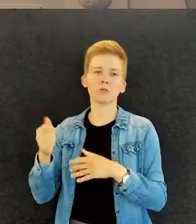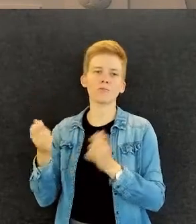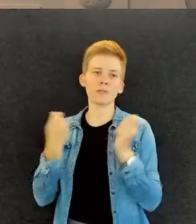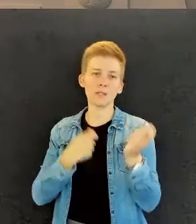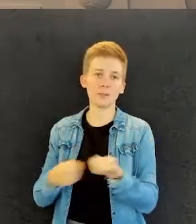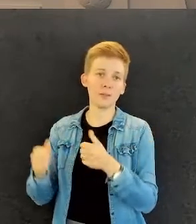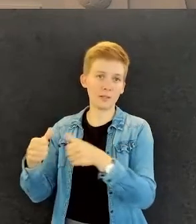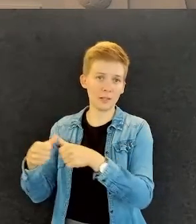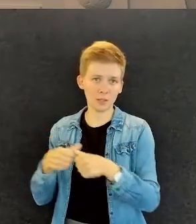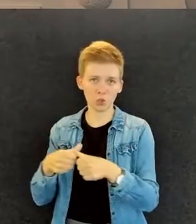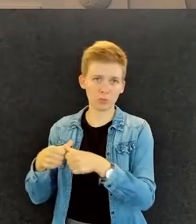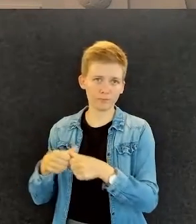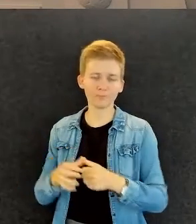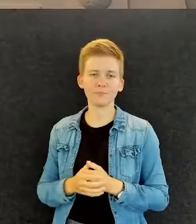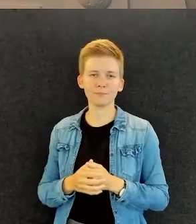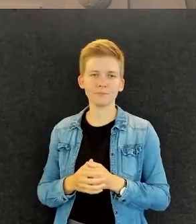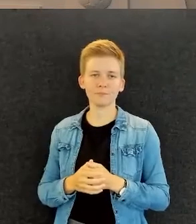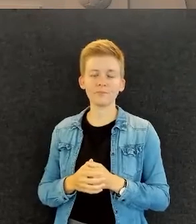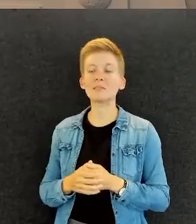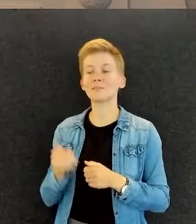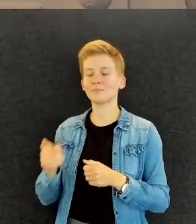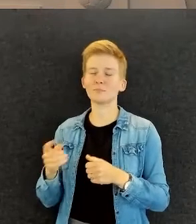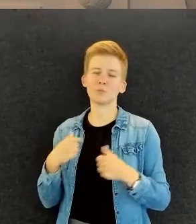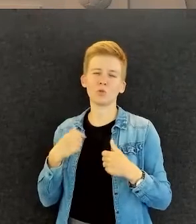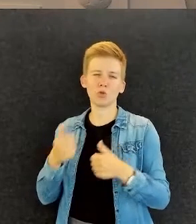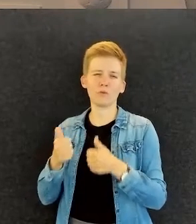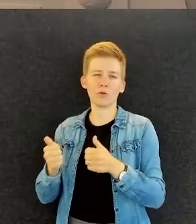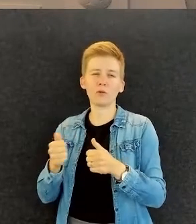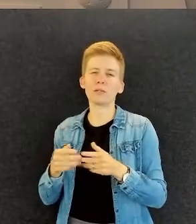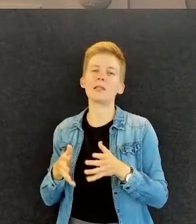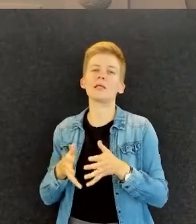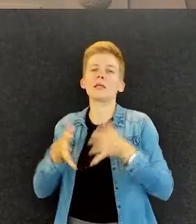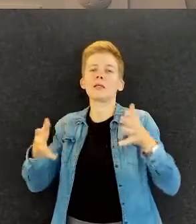Tämä on tietysti se, mitä mä toivoisin, että näkyisi vielä enemmän.